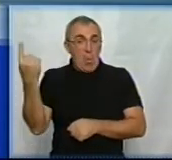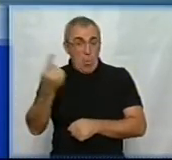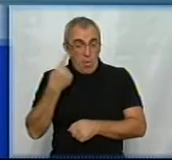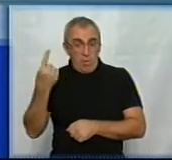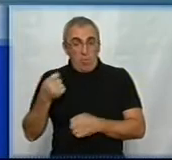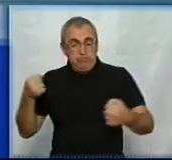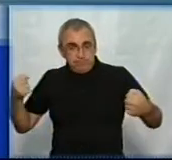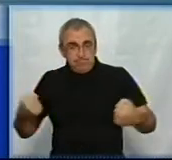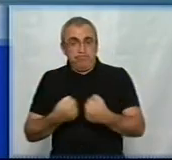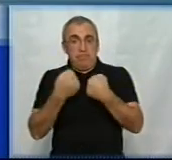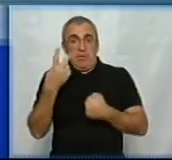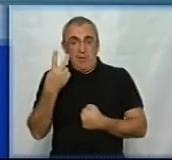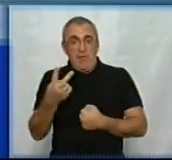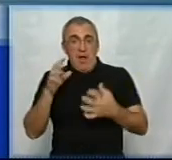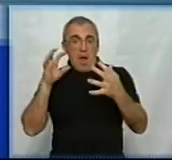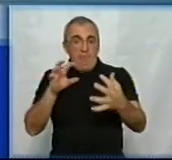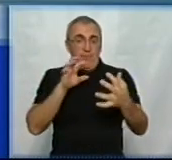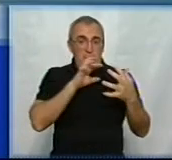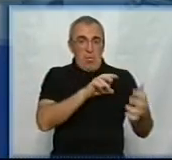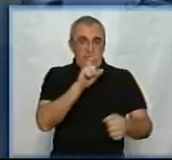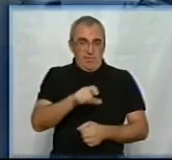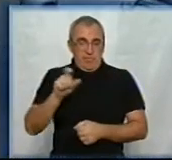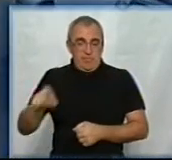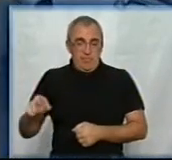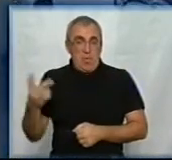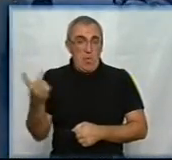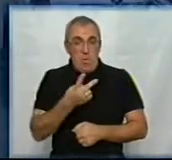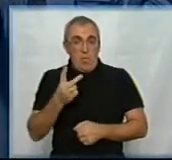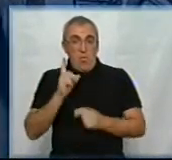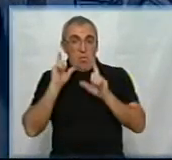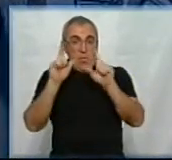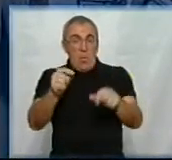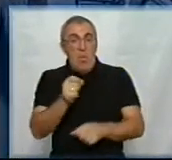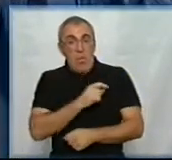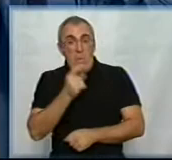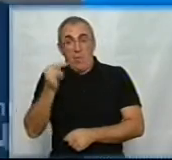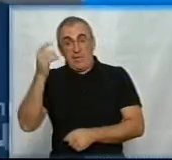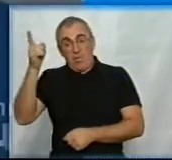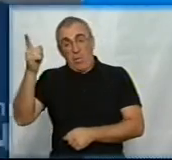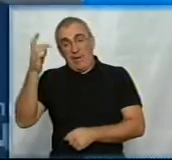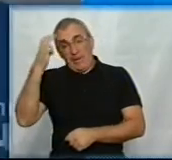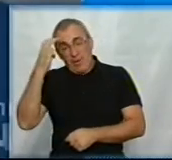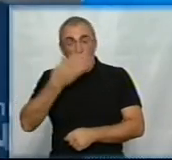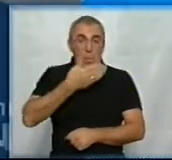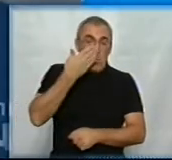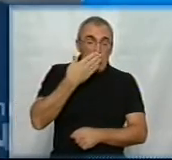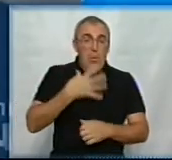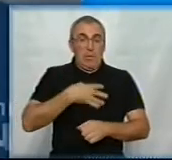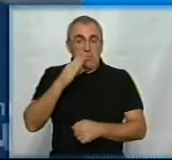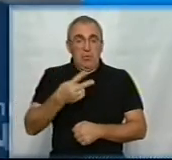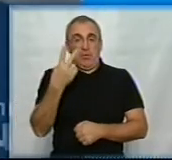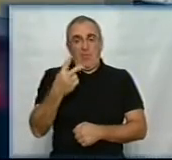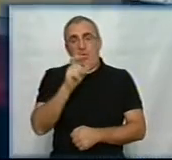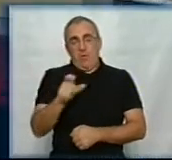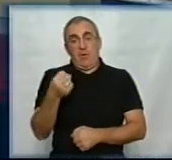зіштовхнулися два пасажирські автобуси. Обидва їхали в Одесу, один з Києва, інший з Ужгорода. Загинули двоє